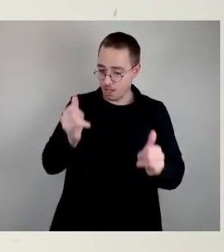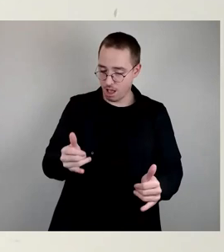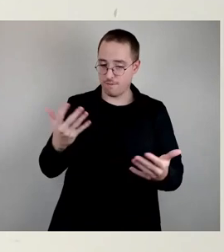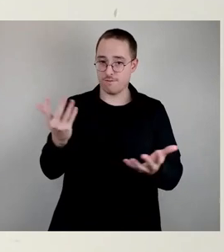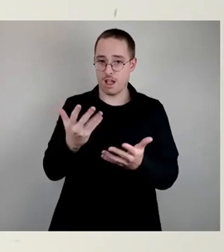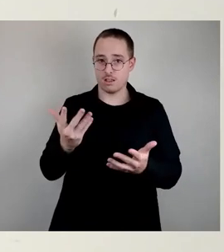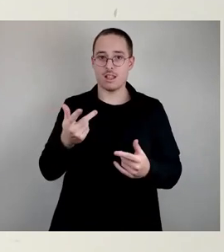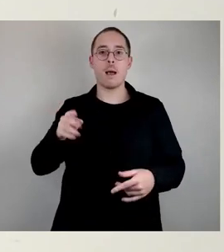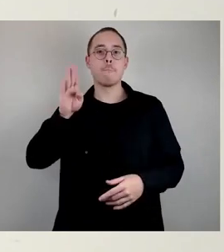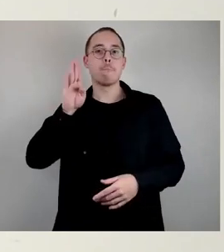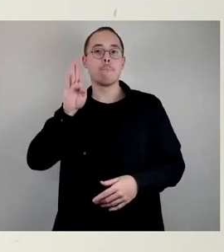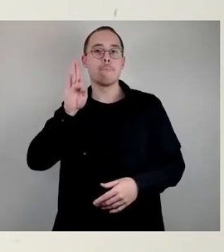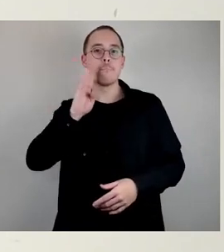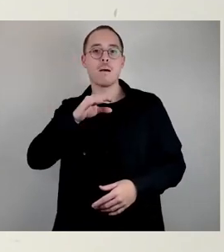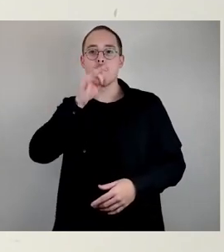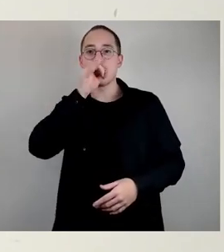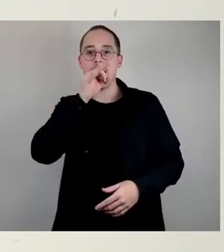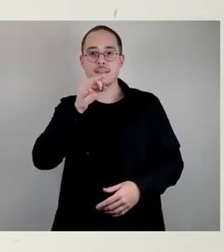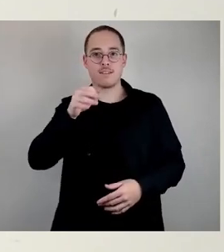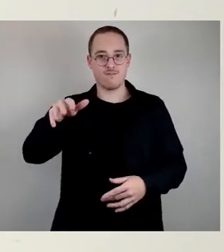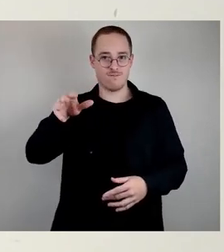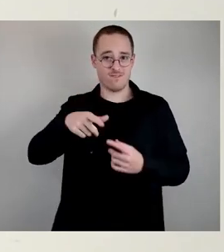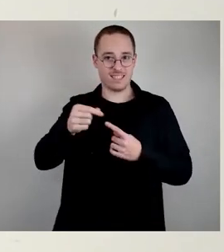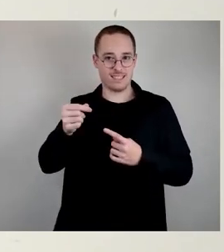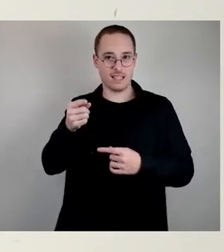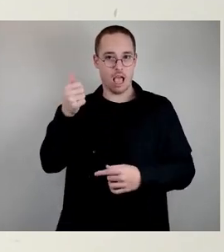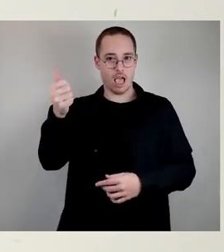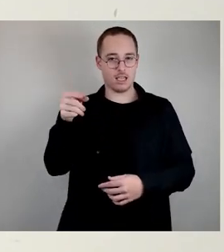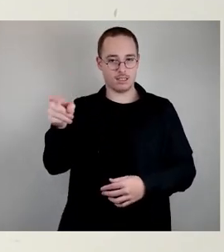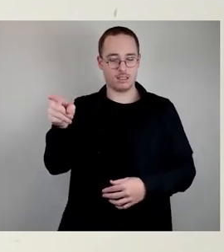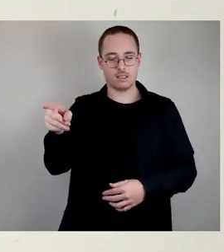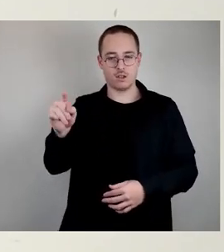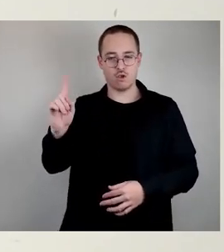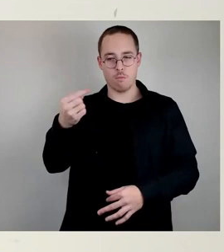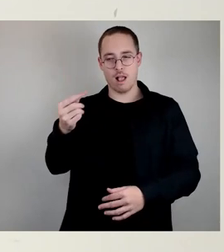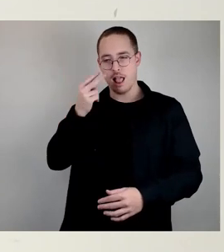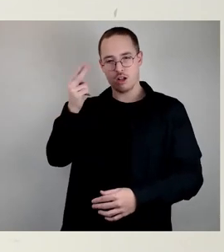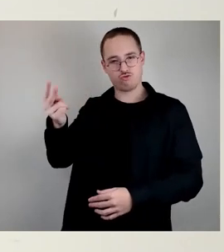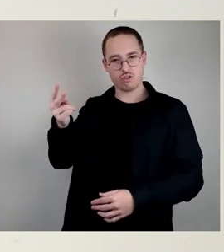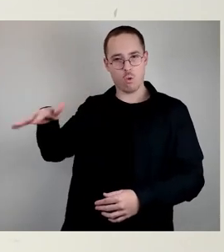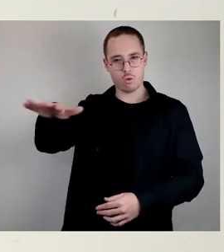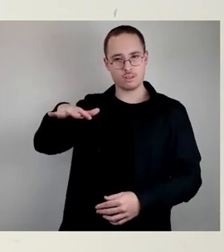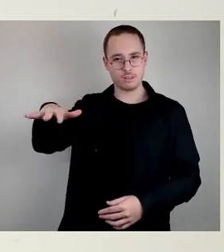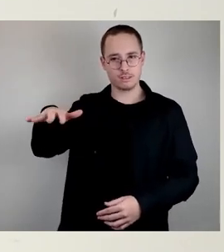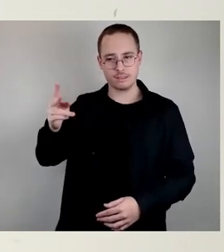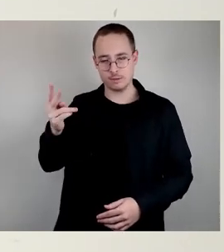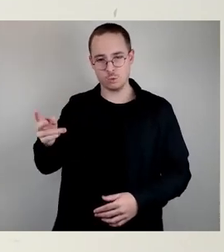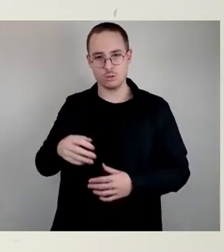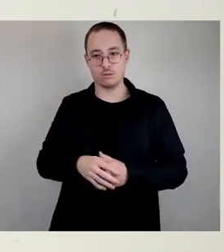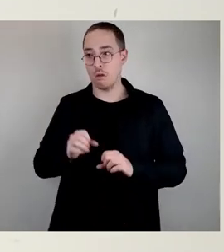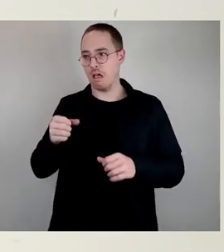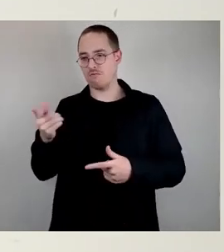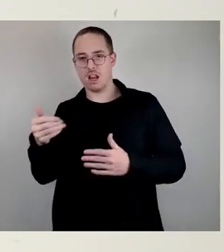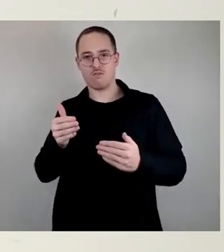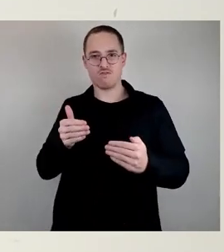1 noch einmal genau anschauen werden, ob es dort sinnvolle Verschiebungen geben kann. Ich hatte ja vorhin gesagt, wir wollen natürlich